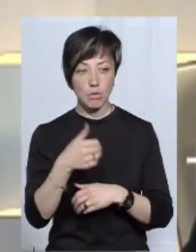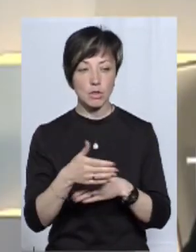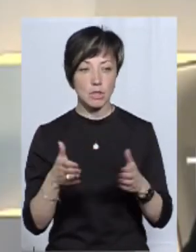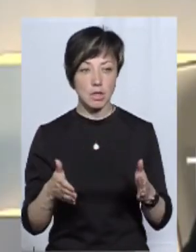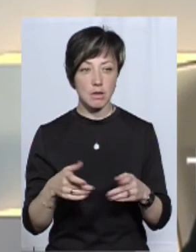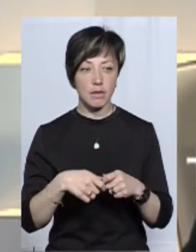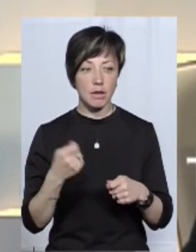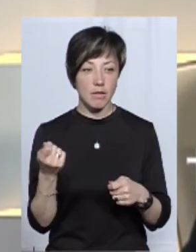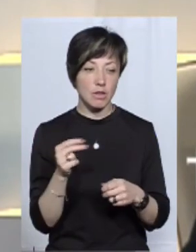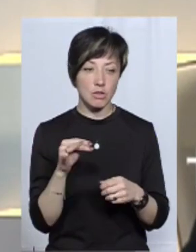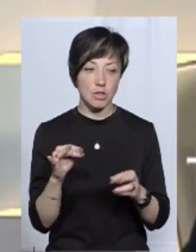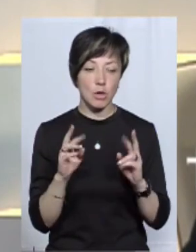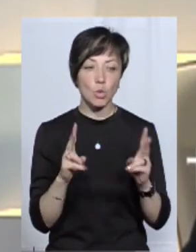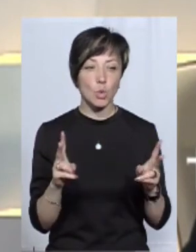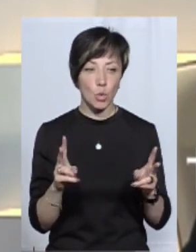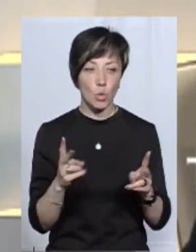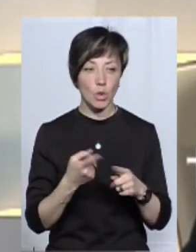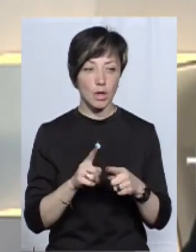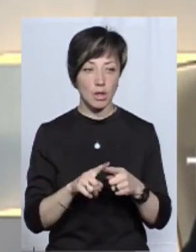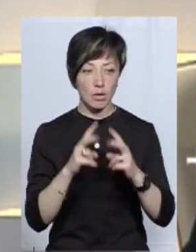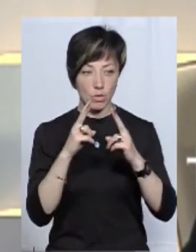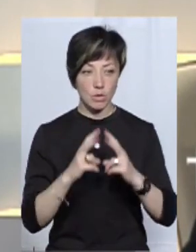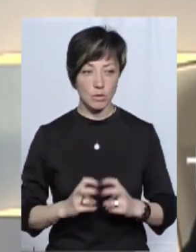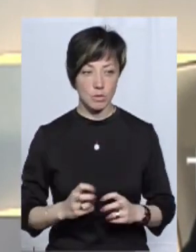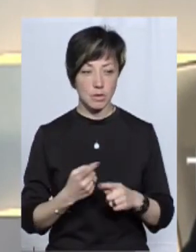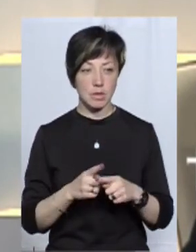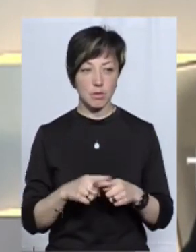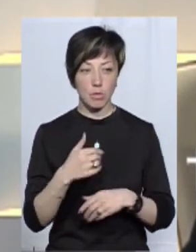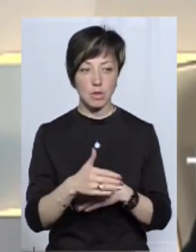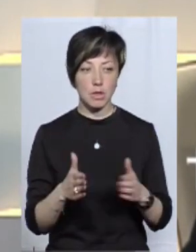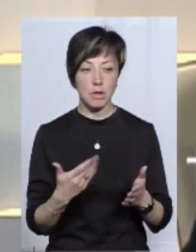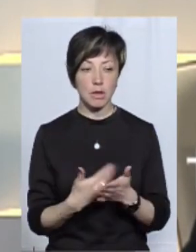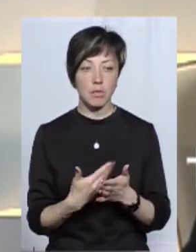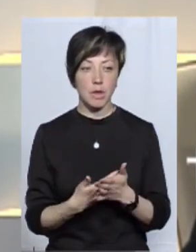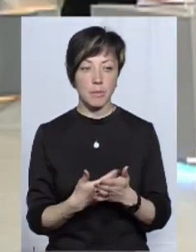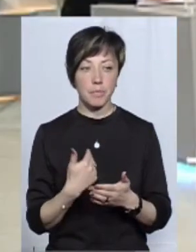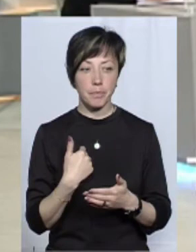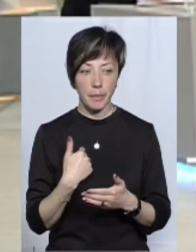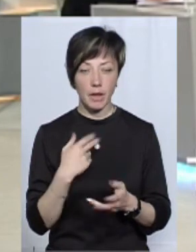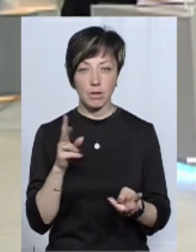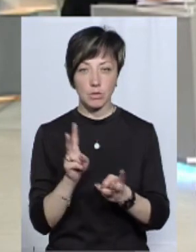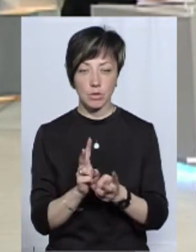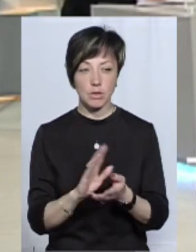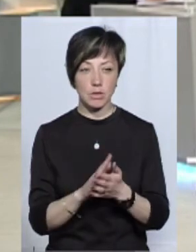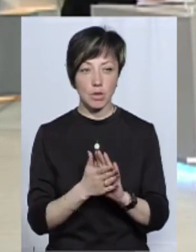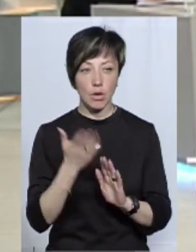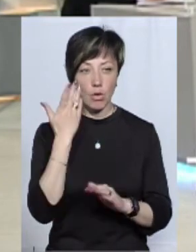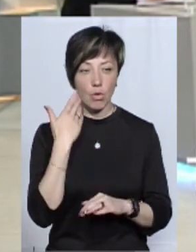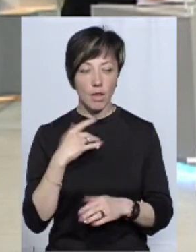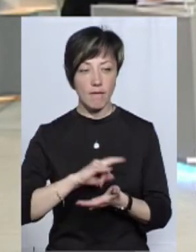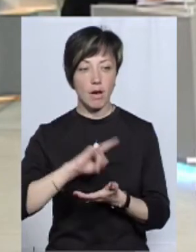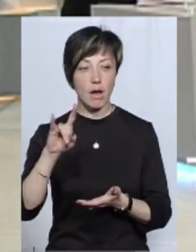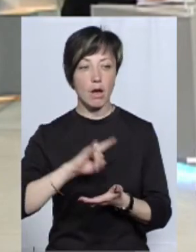посилку відкривали чи ні, і хто їх досматривав у посилку. Тому що, наприклад, я сталкався з такою ситуацією, коли в